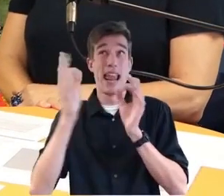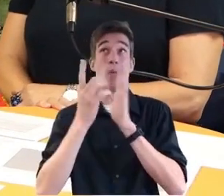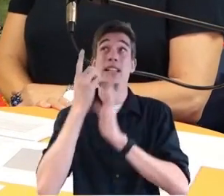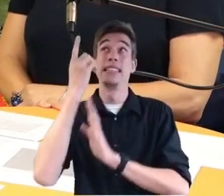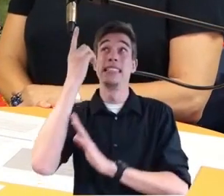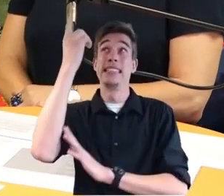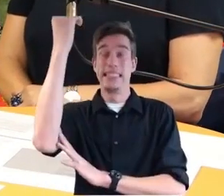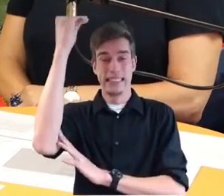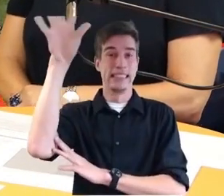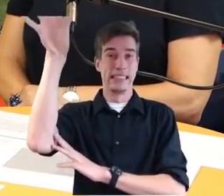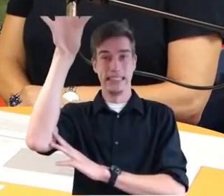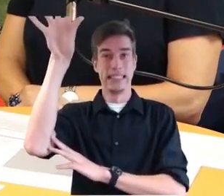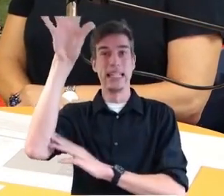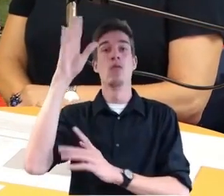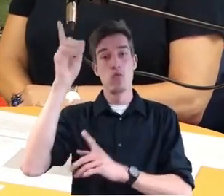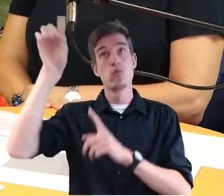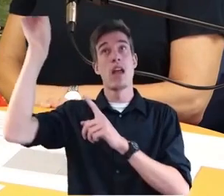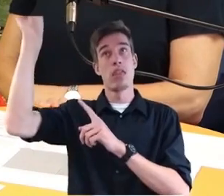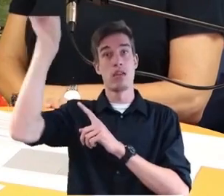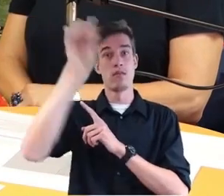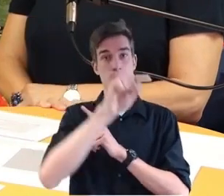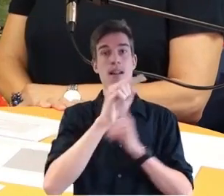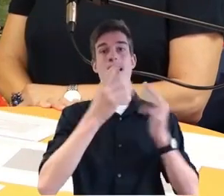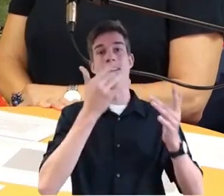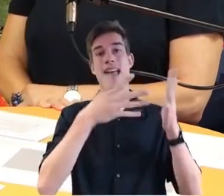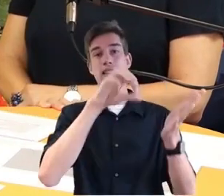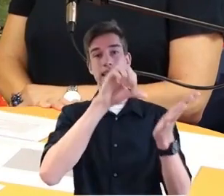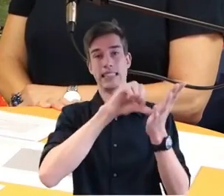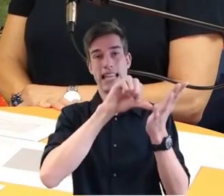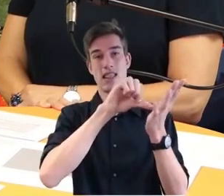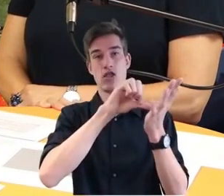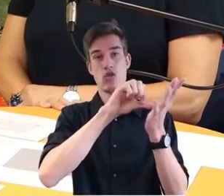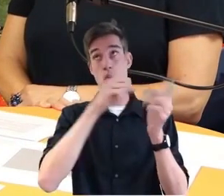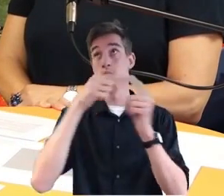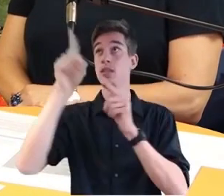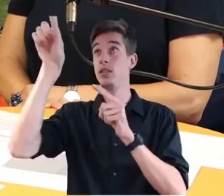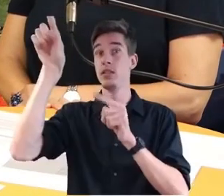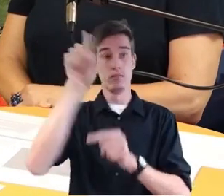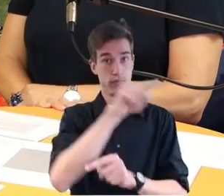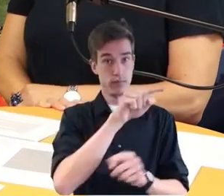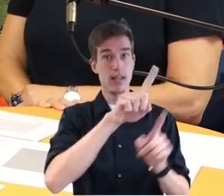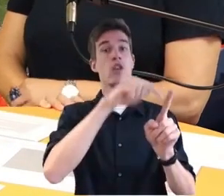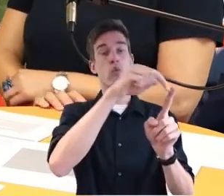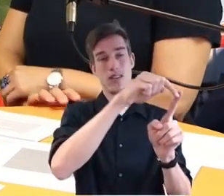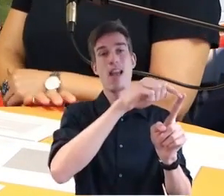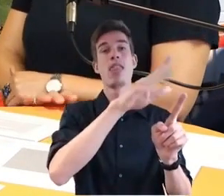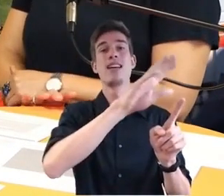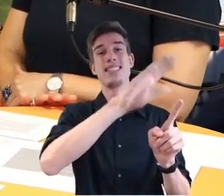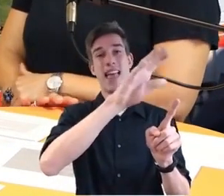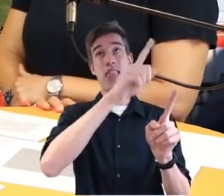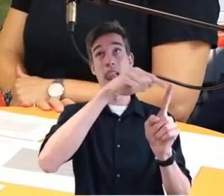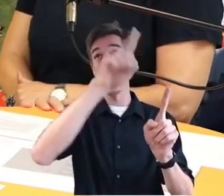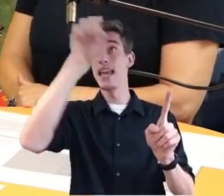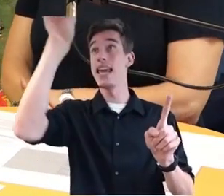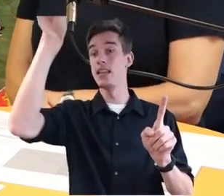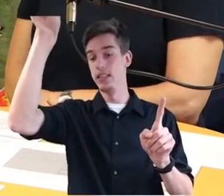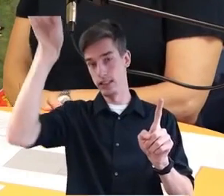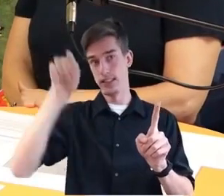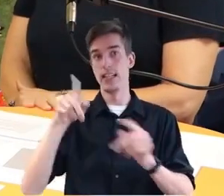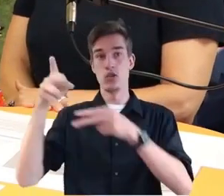Umlaufbahn, von dort aus in das Rechenzentrum, das wir für das System betreiben, von dort aus wieder über Satelliten das Rechenzentrum der App